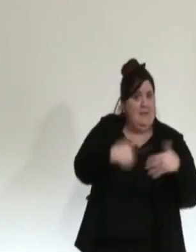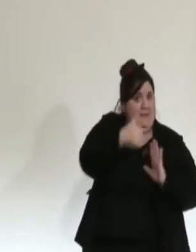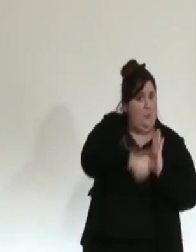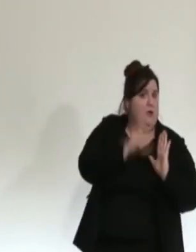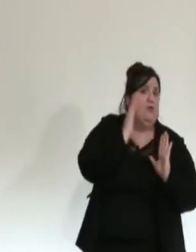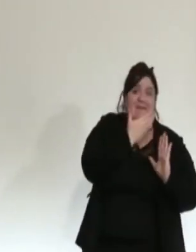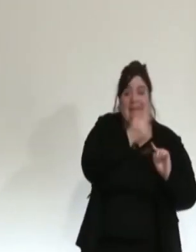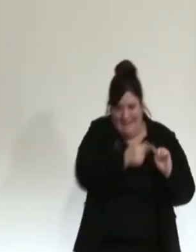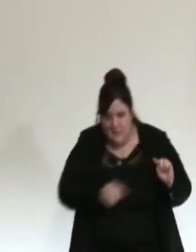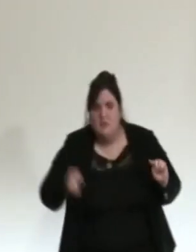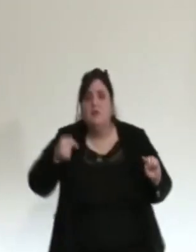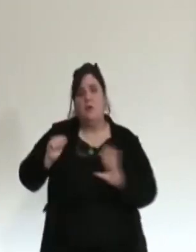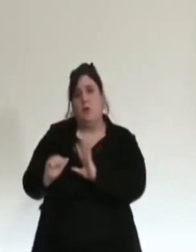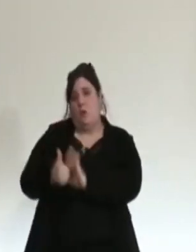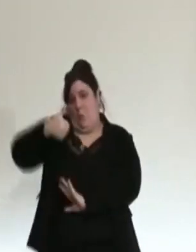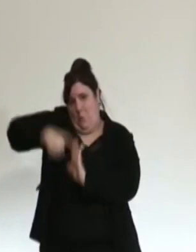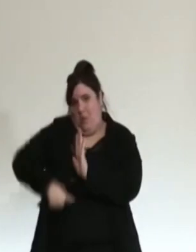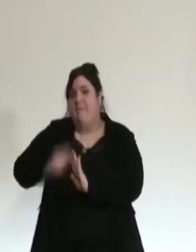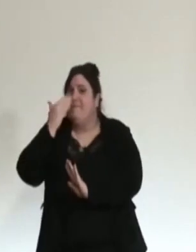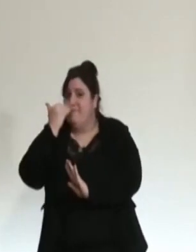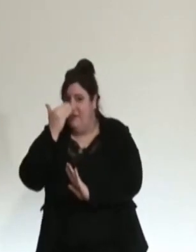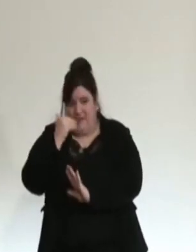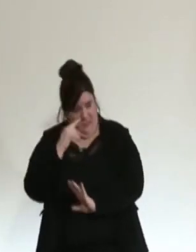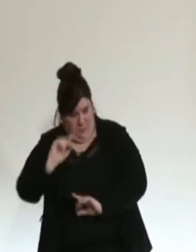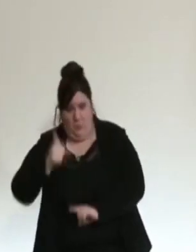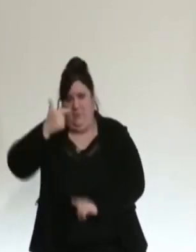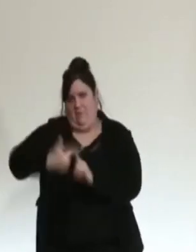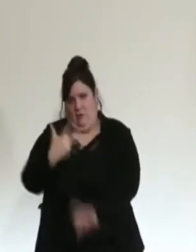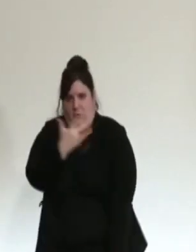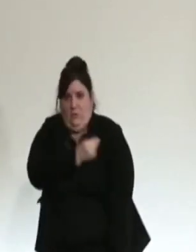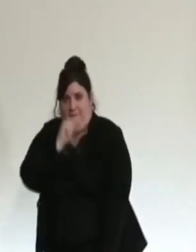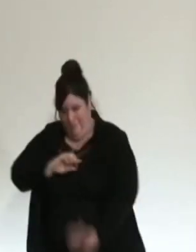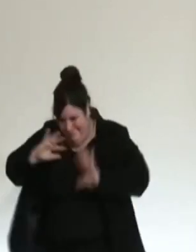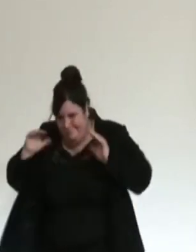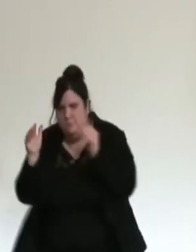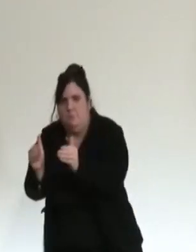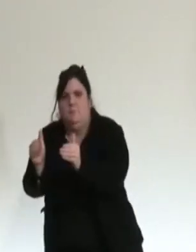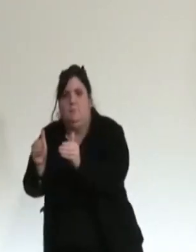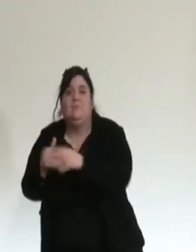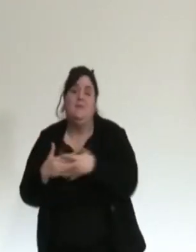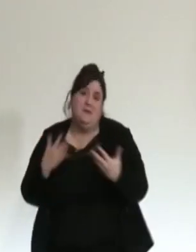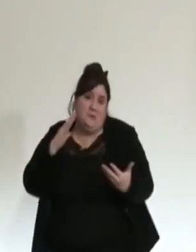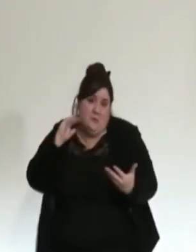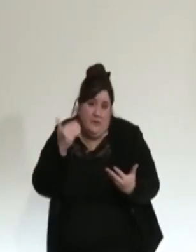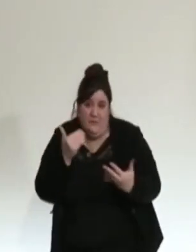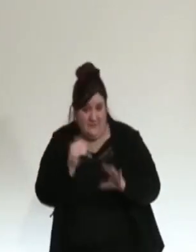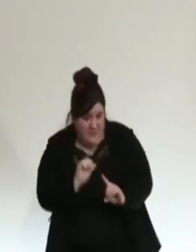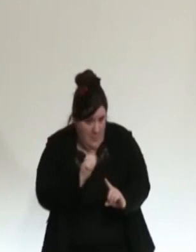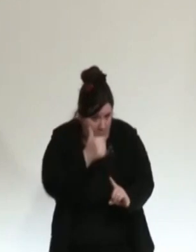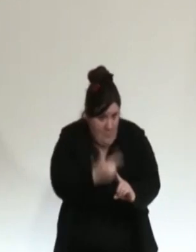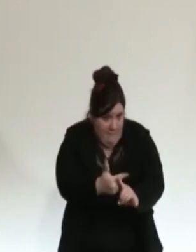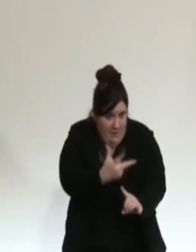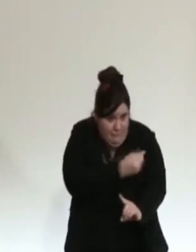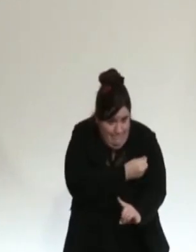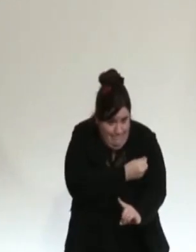de sorte que le nombre de Français recevant une primo-injection en février sera plus faible qu'au mois de janvier.